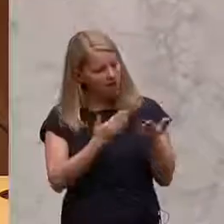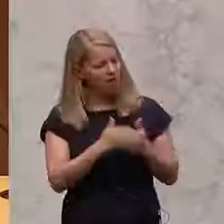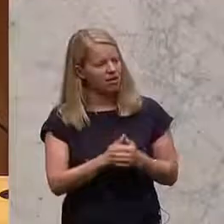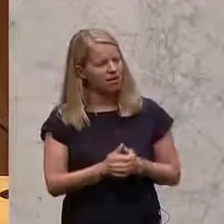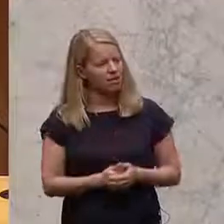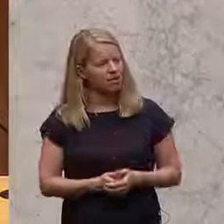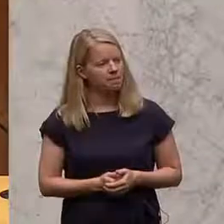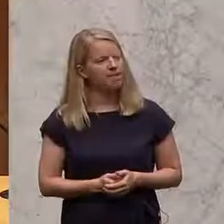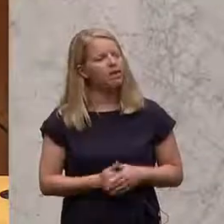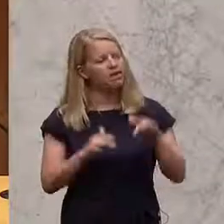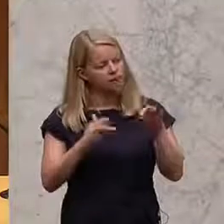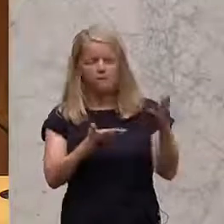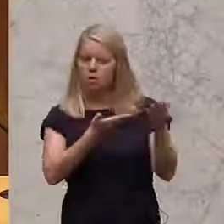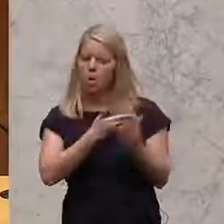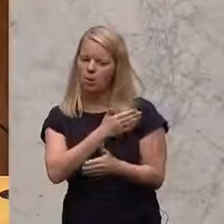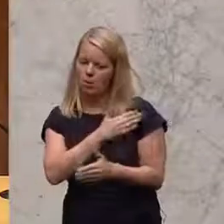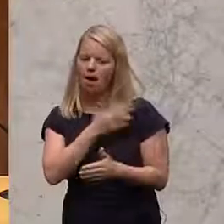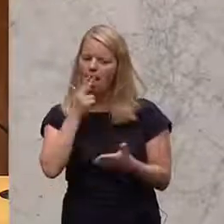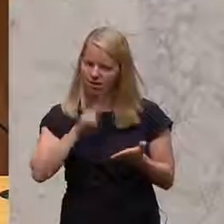dass wir hier Anerkennung bekommen.